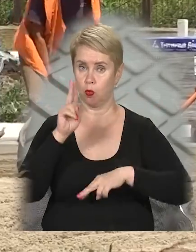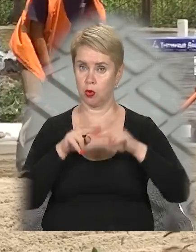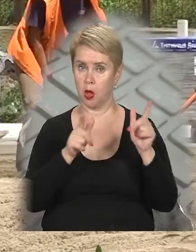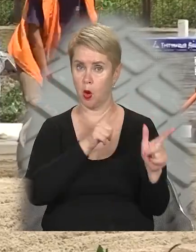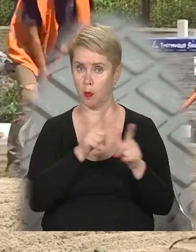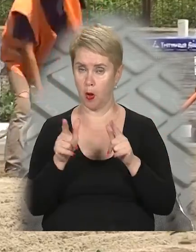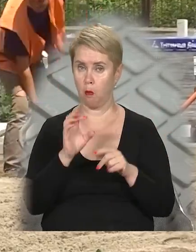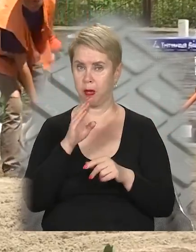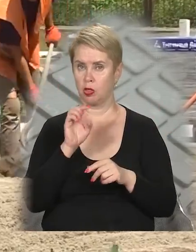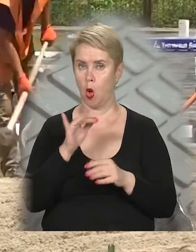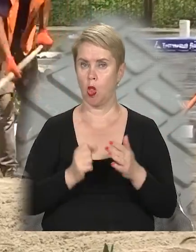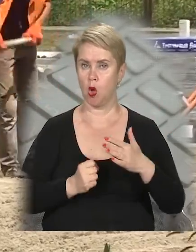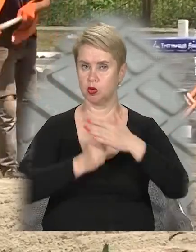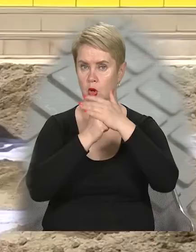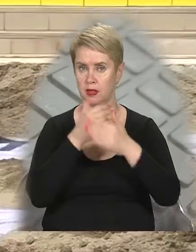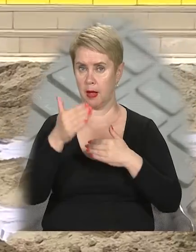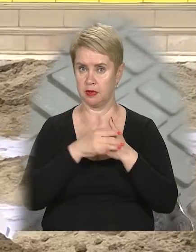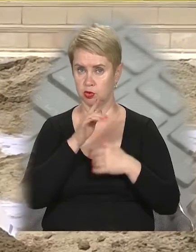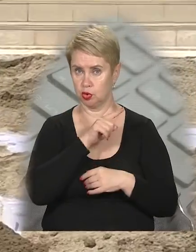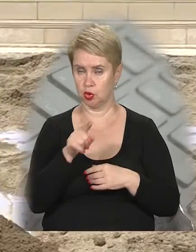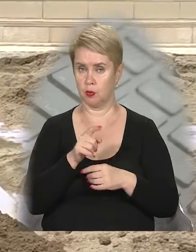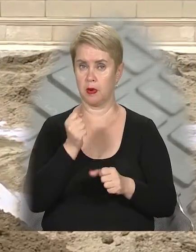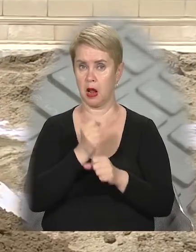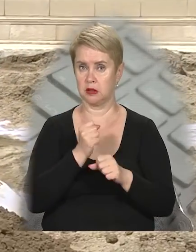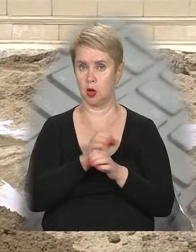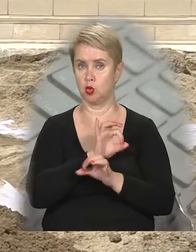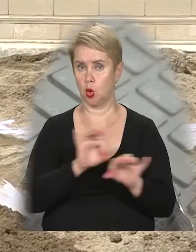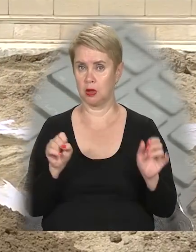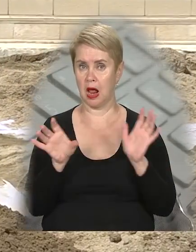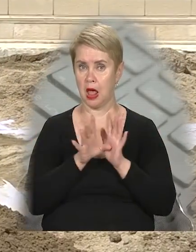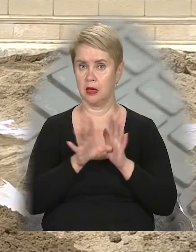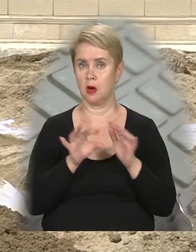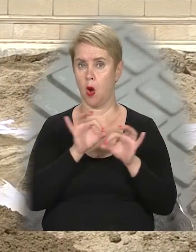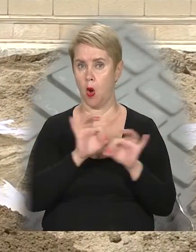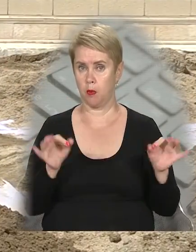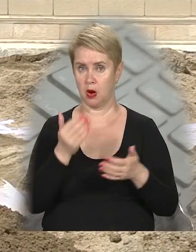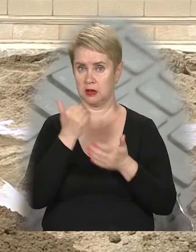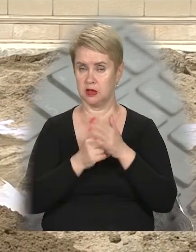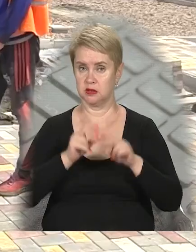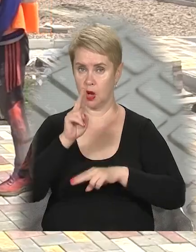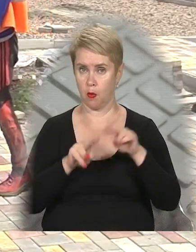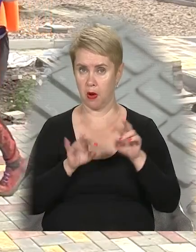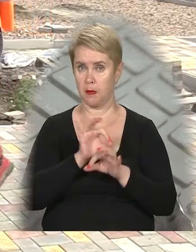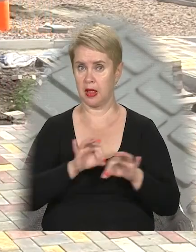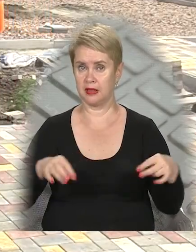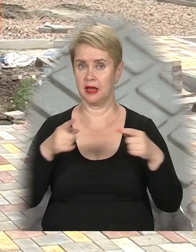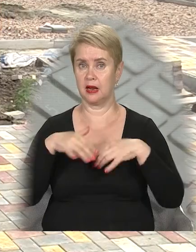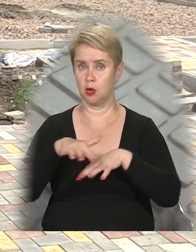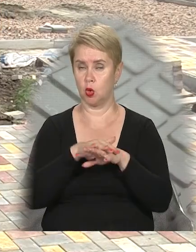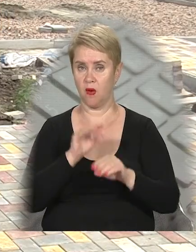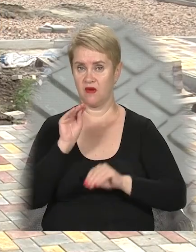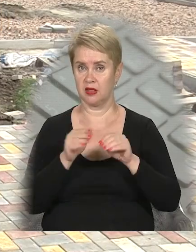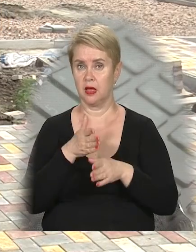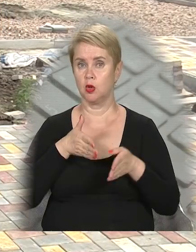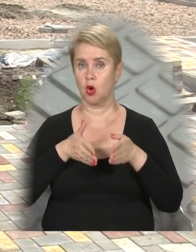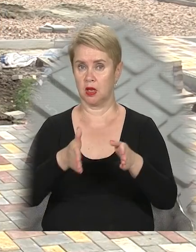підготували бетонну основу, найближчим часом прокладатимуть дроти до електроопор. Наразі облаштовують прилеглу територію, викладають